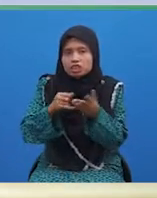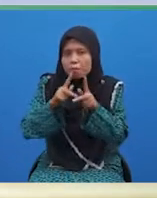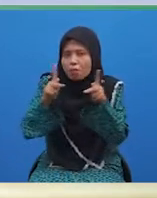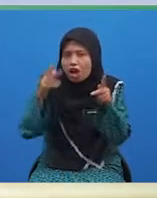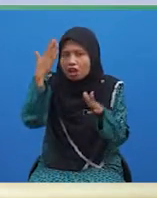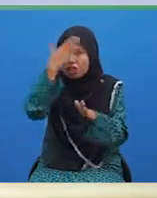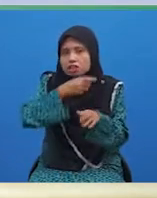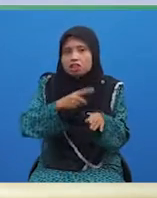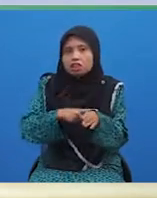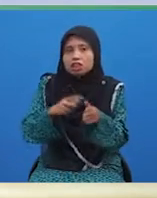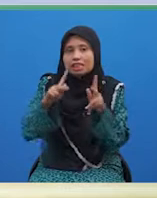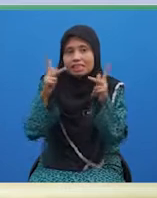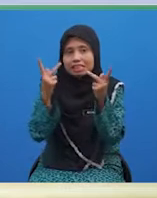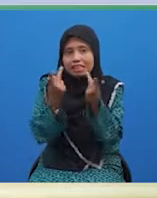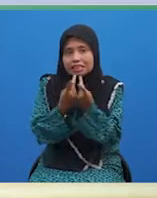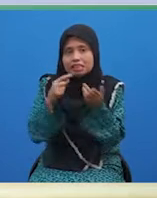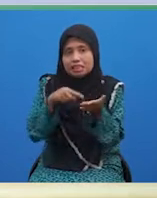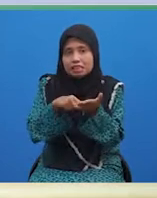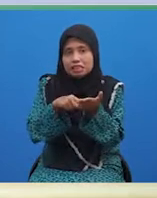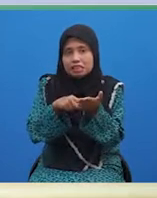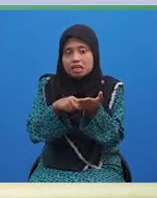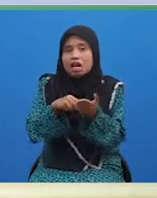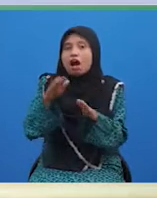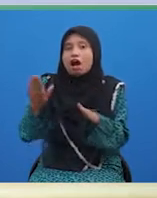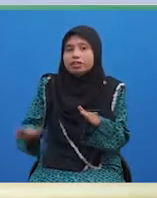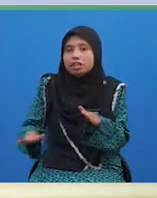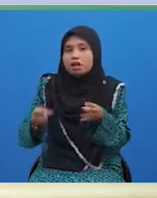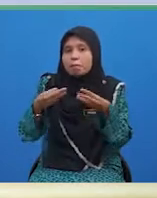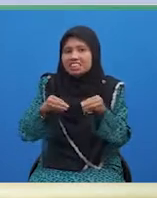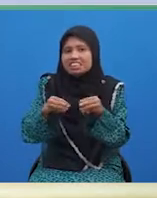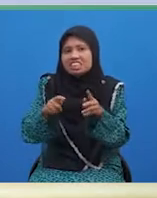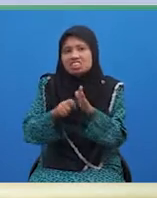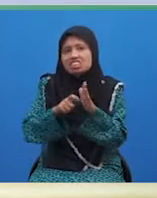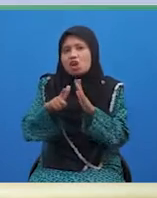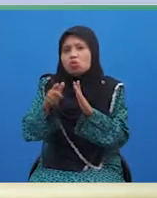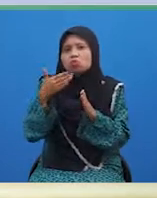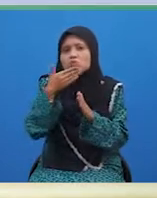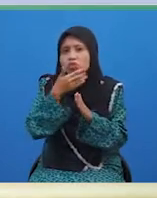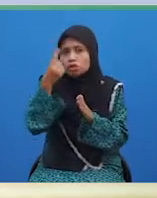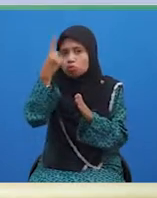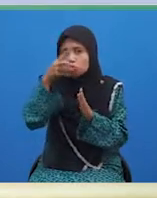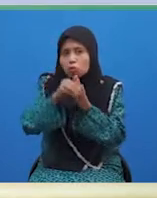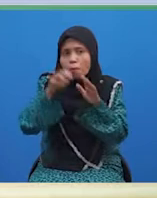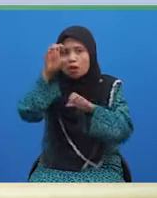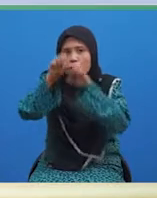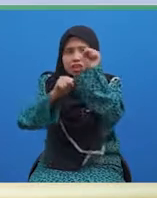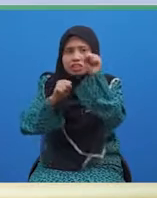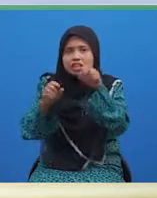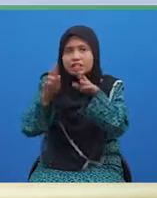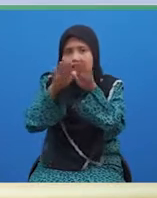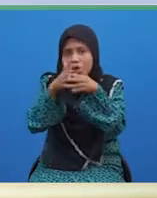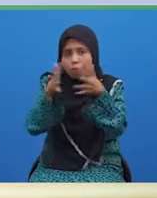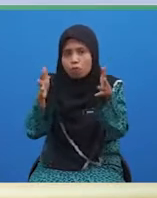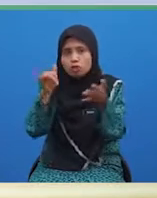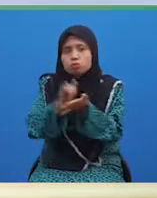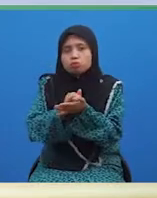paling cantik di kelas ini. Ayat B, adik masih terlalu muda untuk memanjat tembok itu.